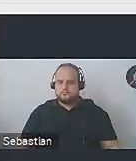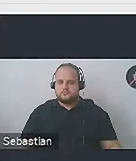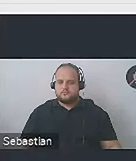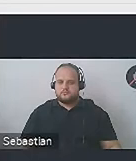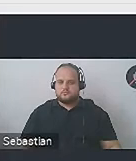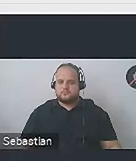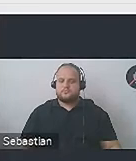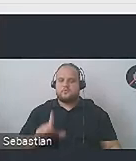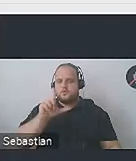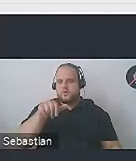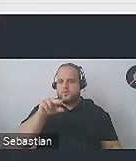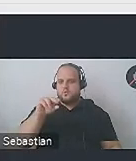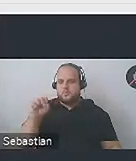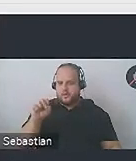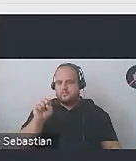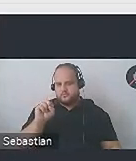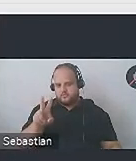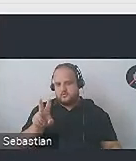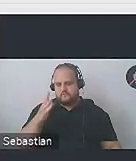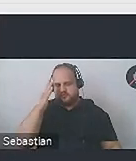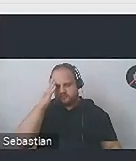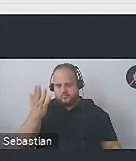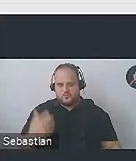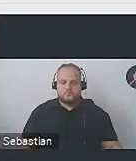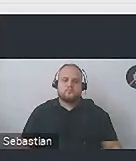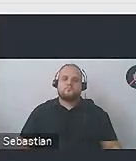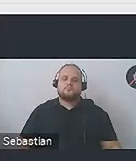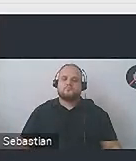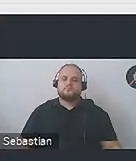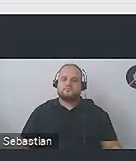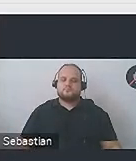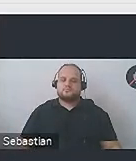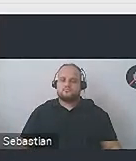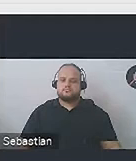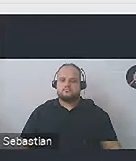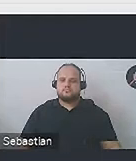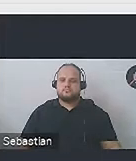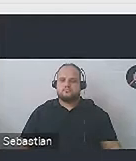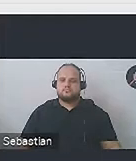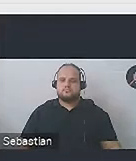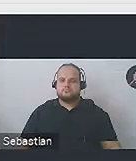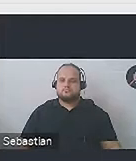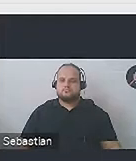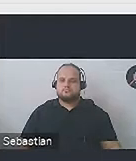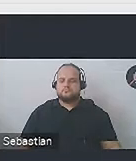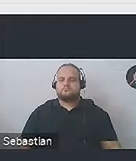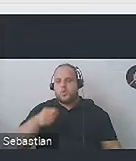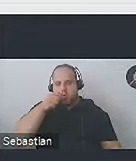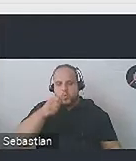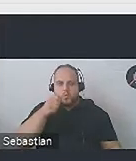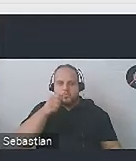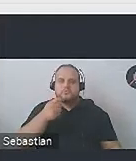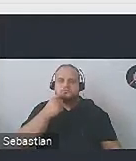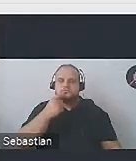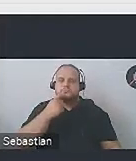No lupa, super. To jest oczywiste, prawda? Temu nikt się nie dziwi. Lupa jest technologią asystującą. O,